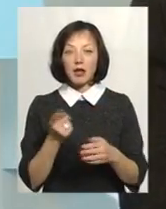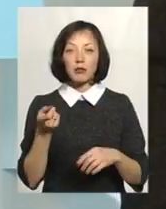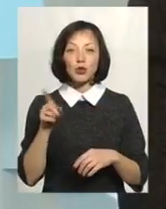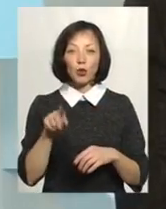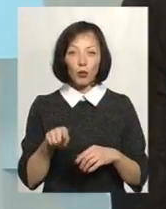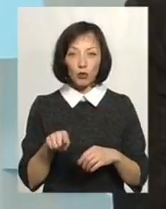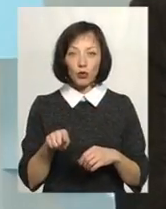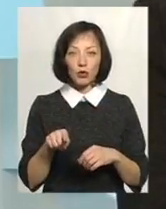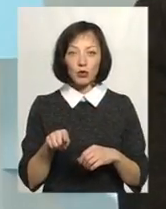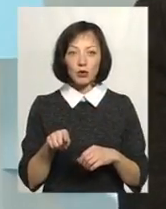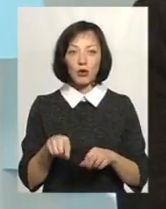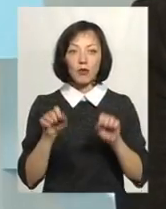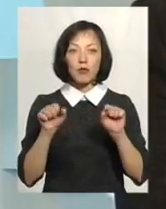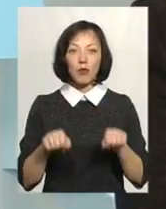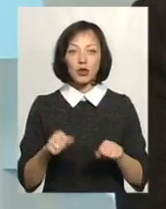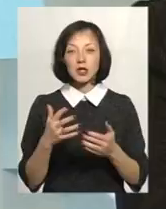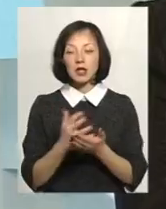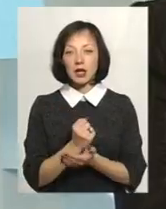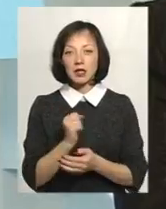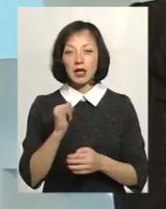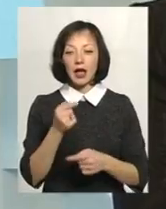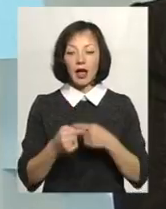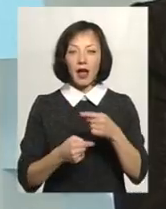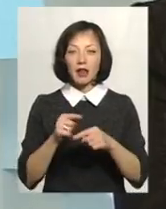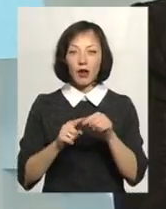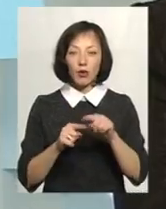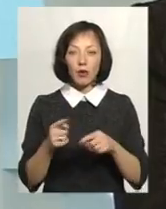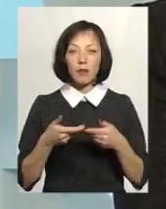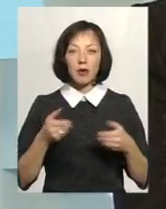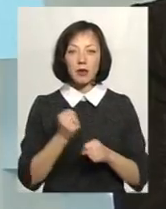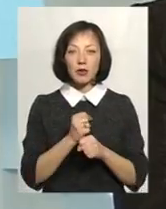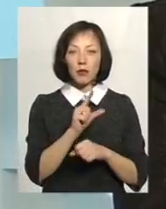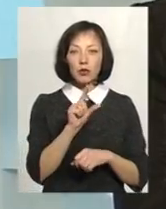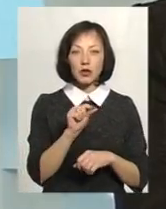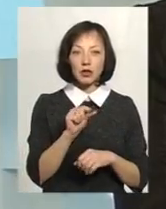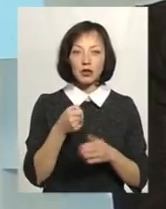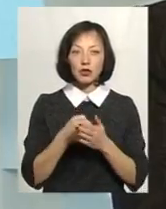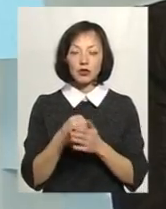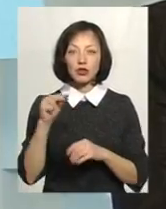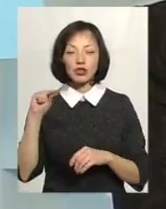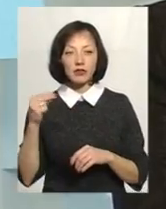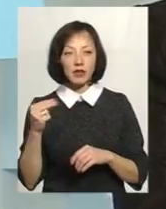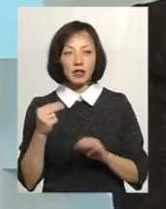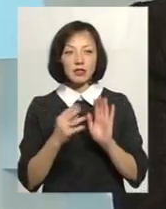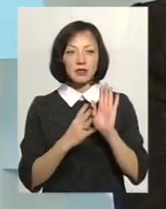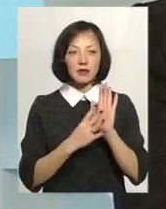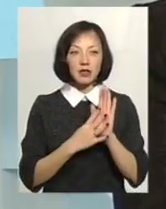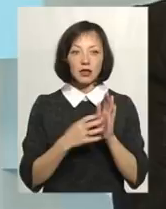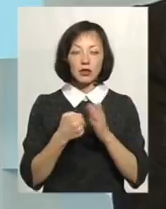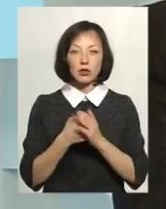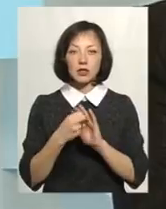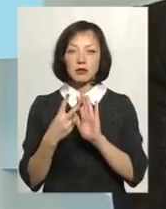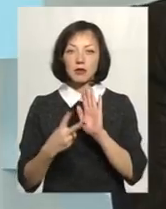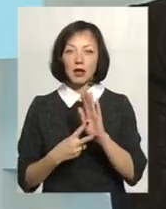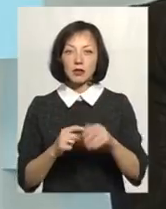можна знайти ігнеологію. Ми працюємо від понеділка до четверга, з 9 до 17